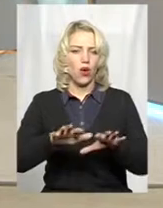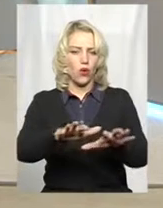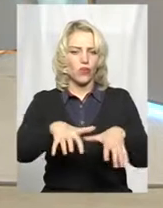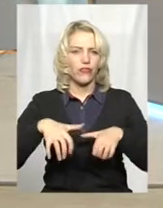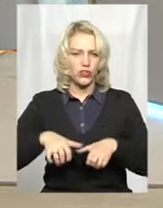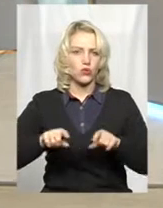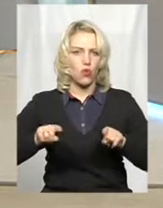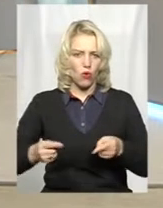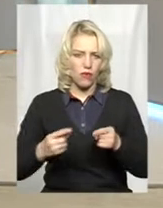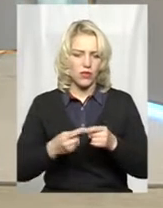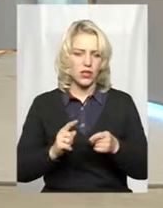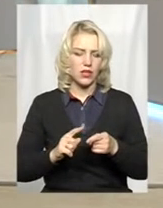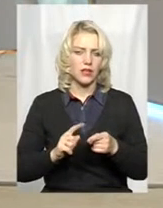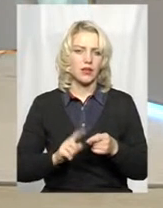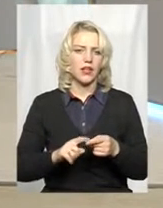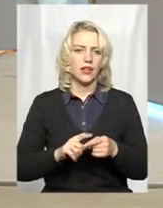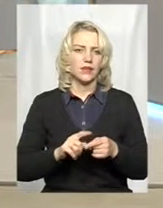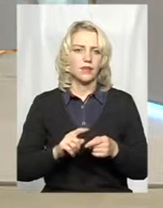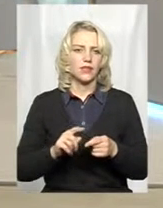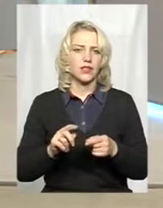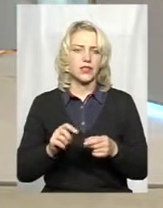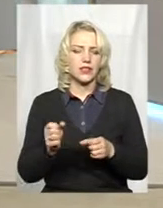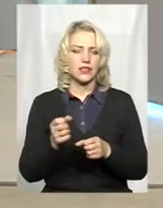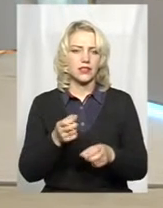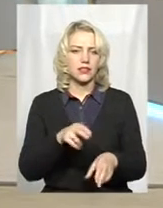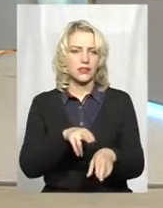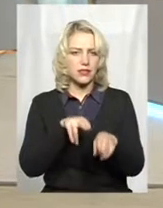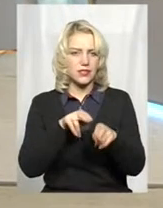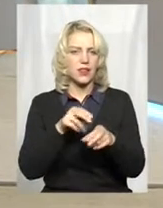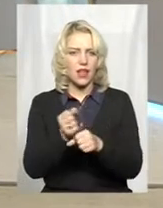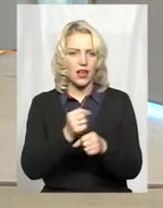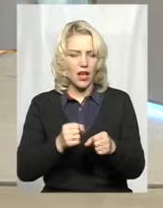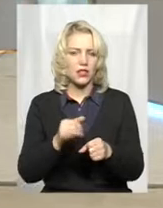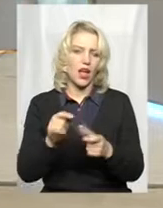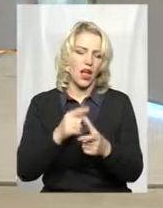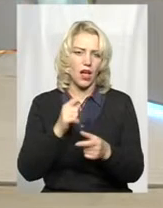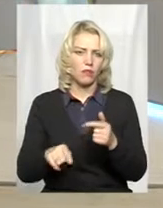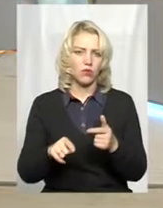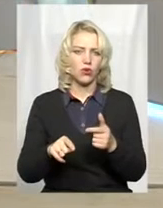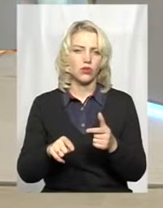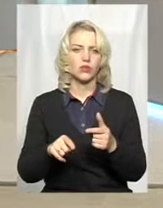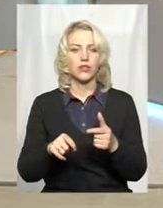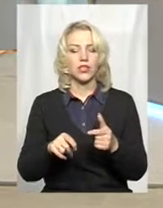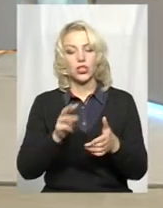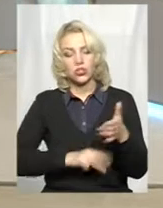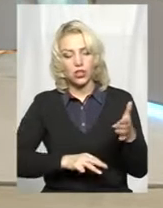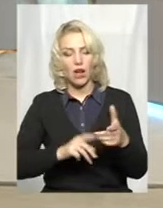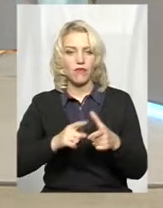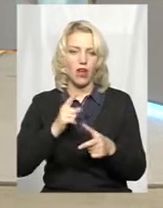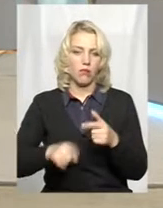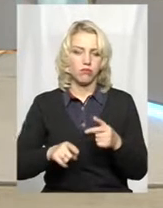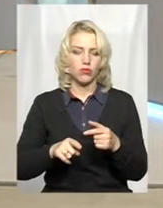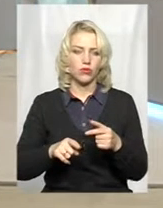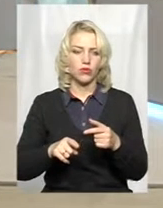знаряд для добування мисливських тварин, або позбавлення, ну, відповідний штраф або позбавлення прав